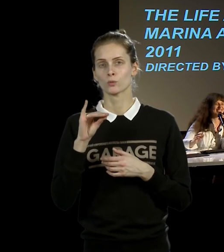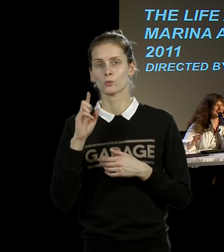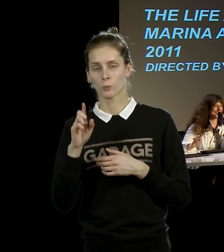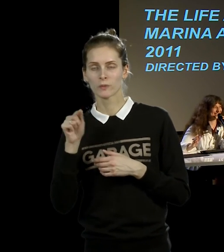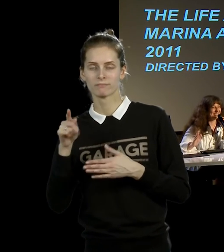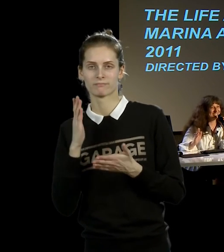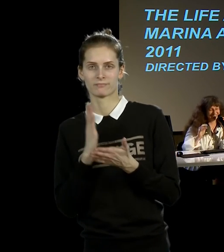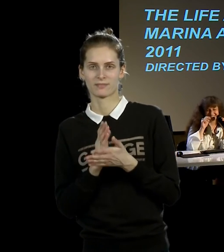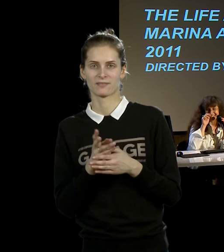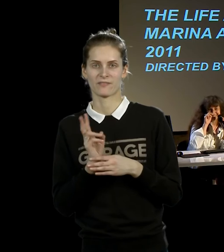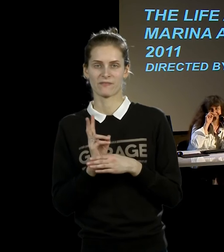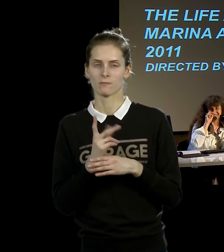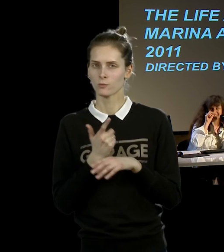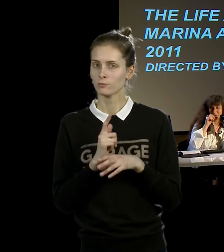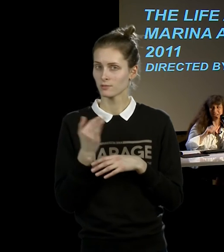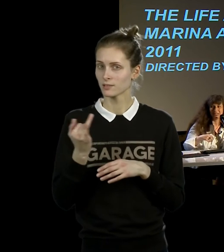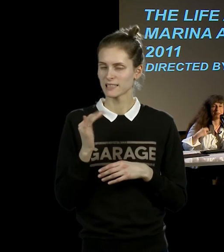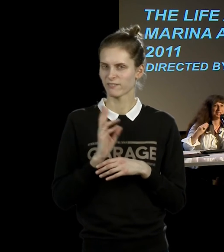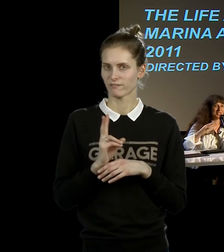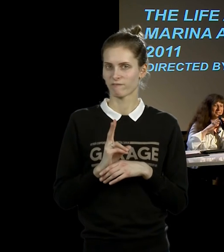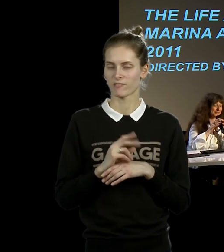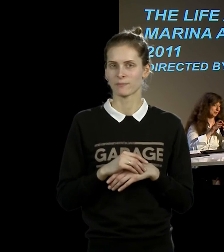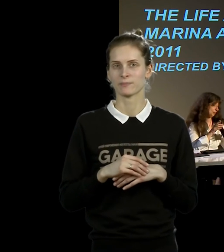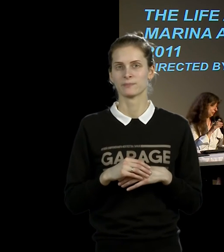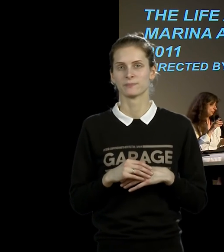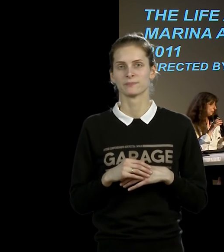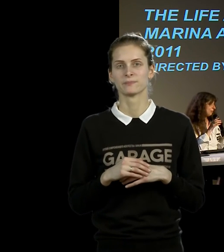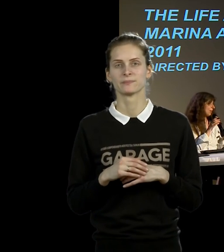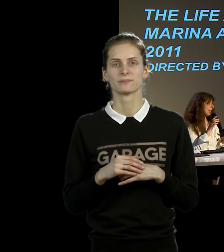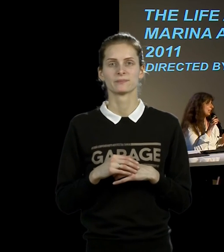Фильм достаточно интересный. Он гораздо менее...